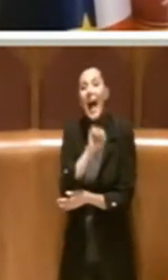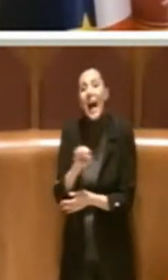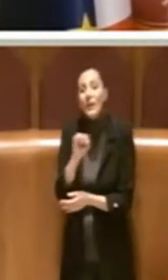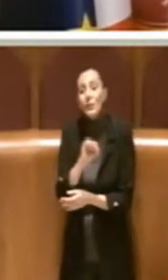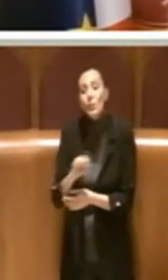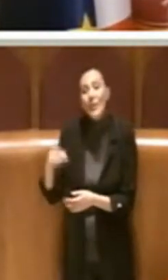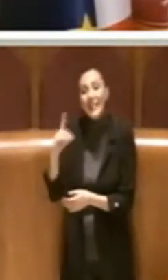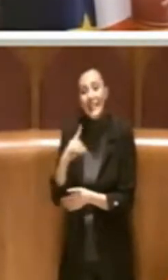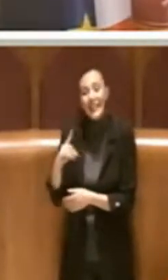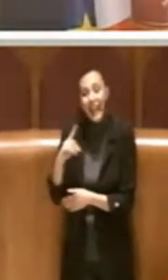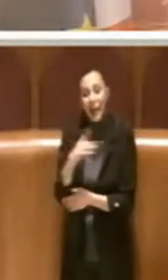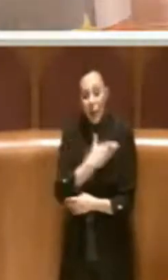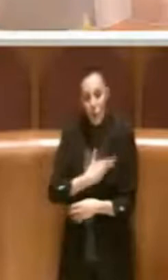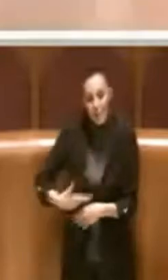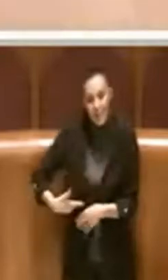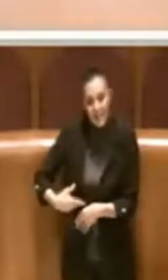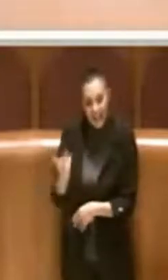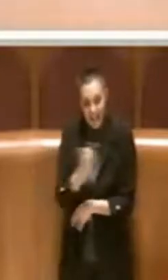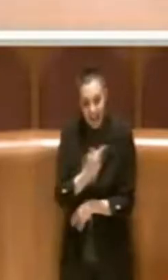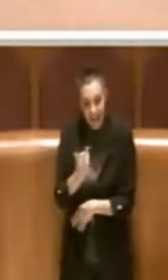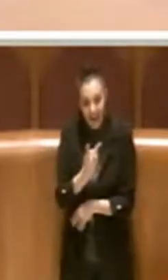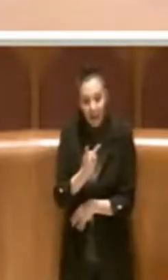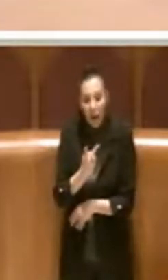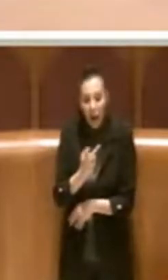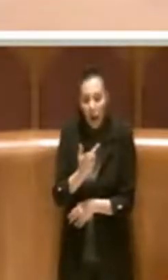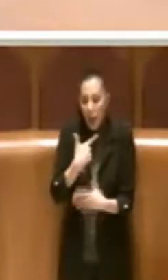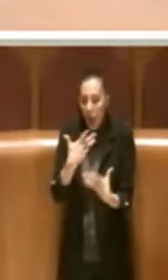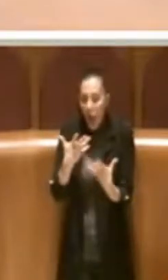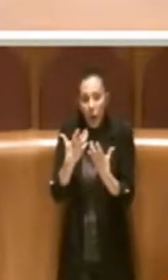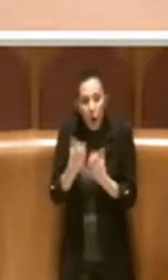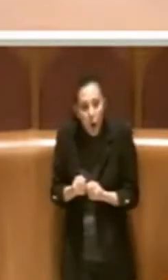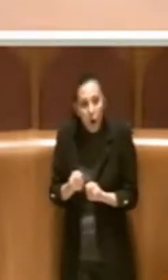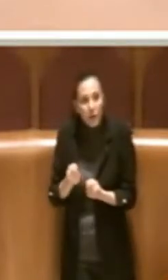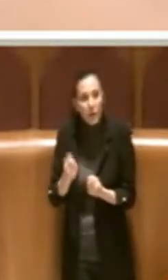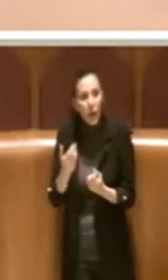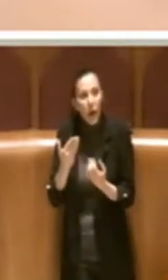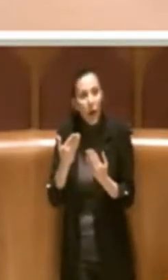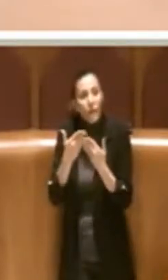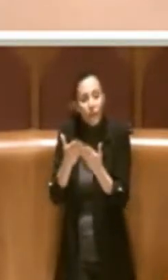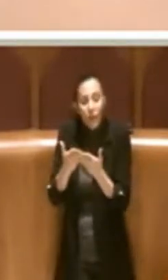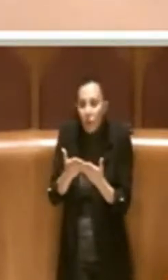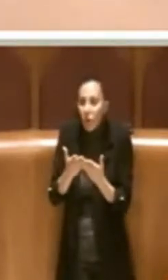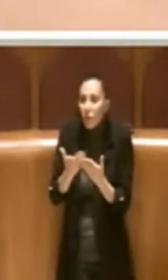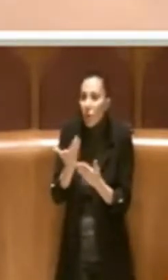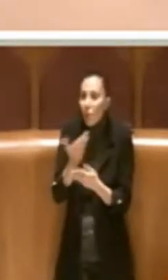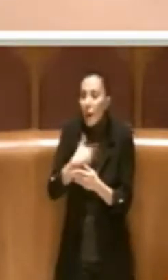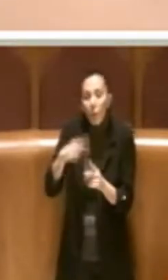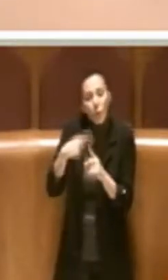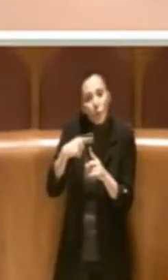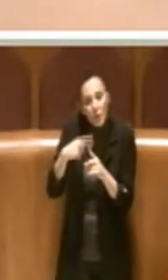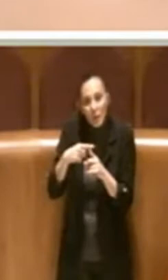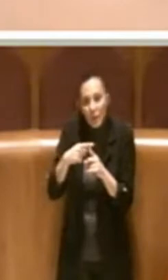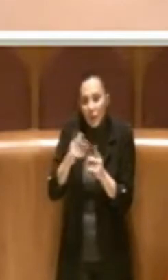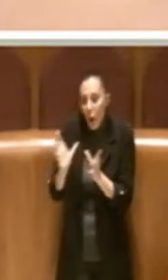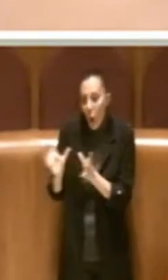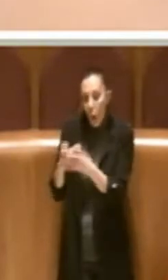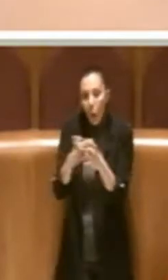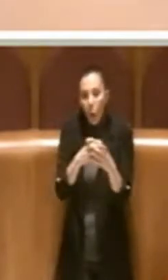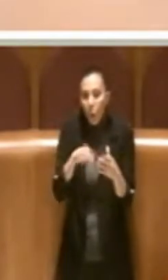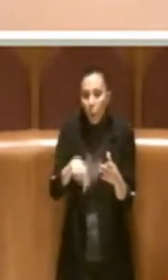ed è stata accolta favorevolmente, mi pare di capire, da tutti i gruppi presenti in Aula.